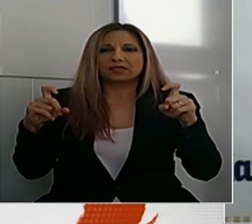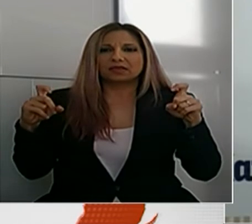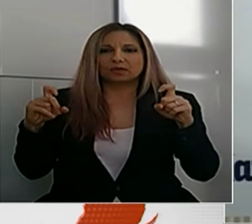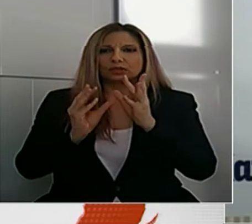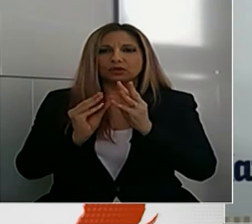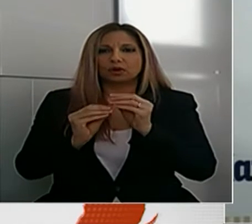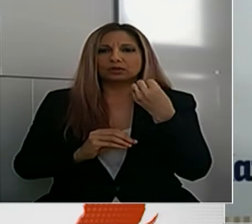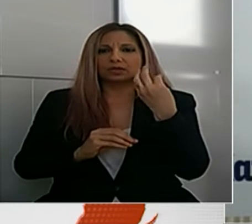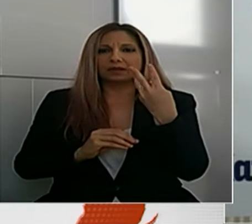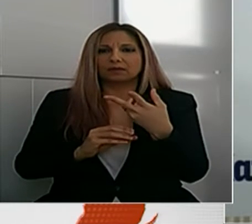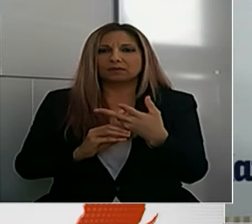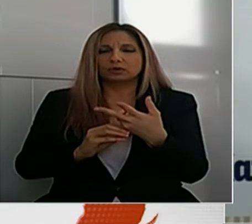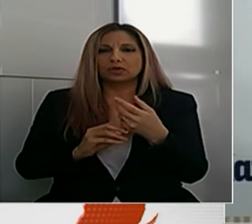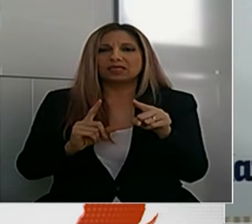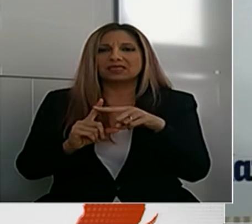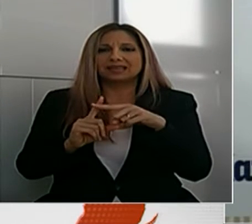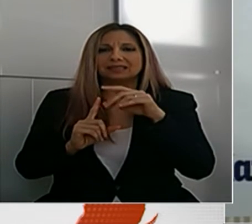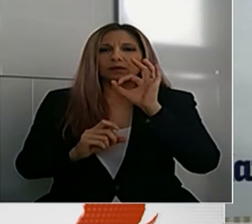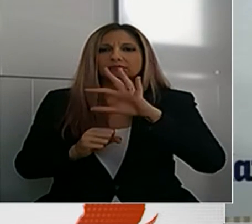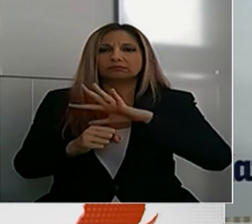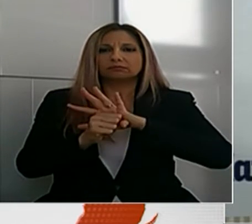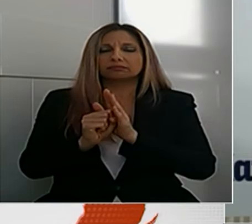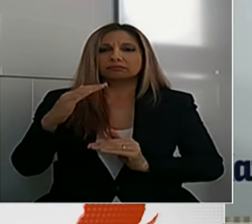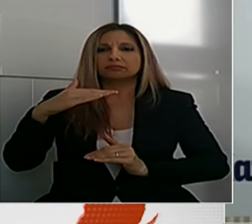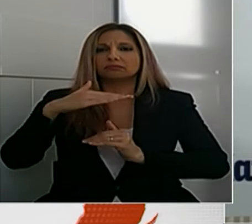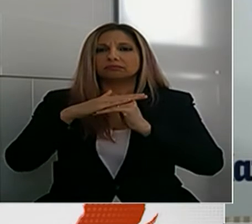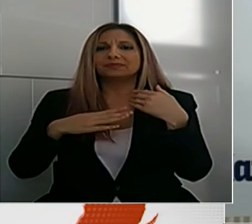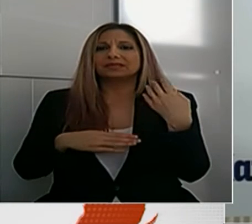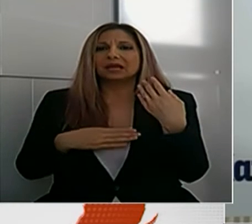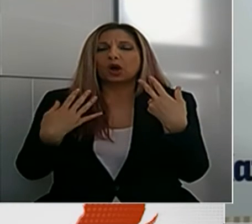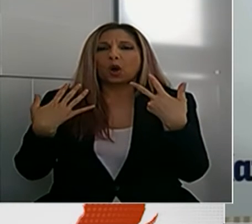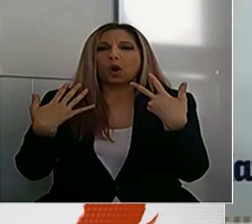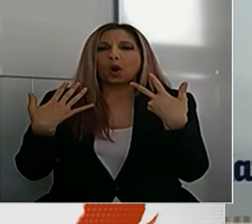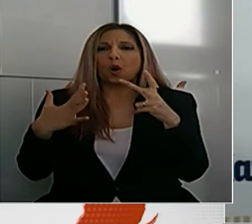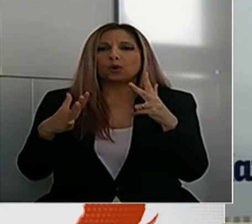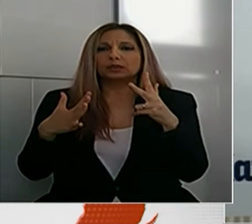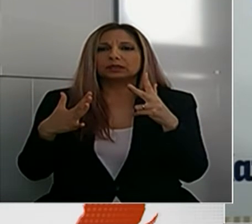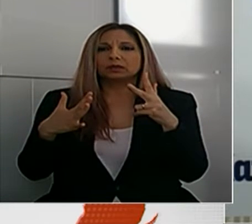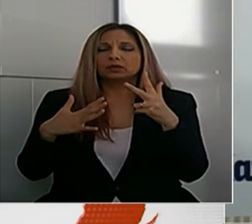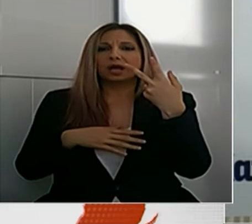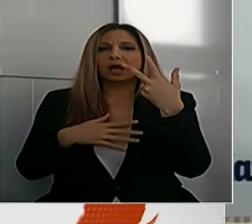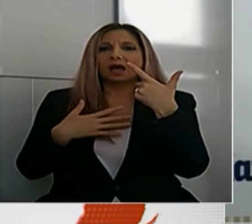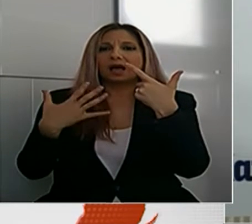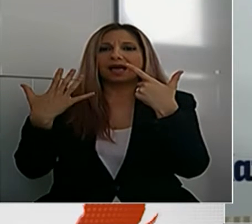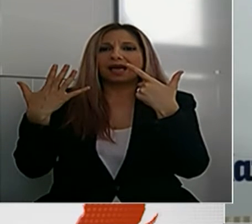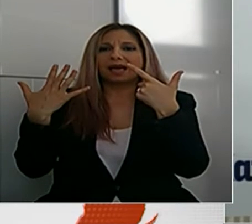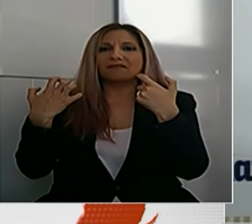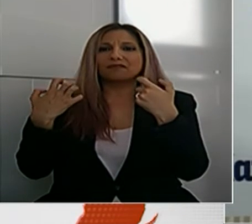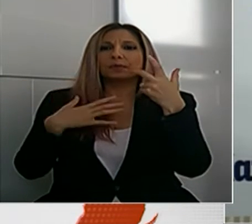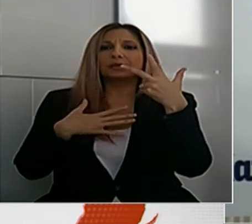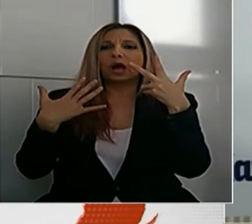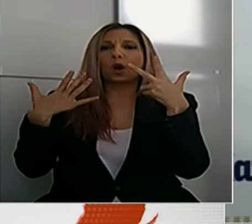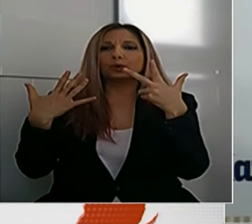αριθμός των θετικών κρουσμάτων ανήθελ στα 878 περιλαμβανωμένων και το 10 που